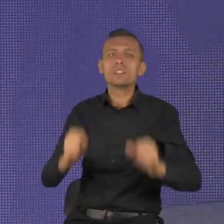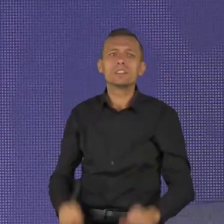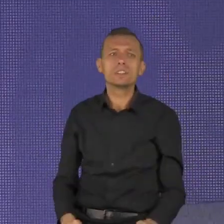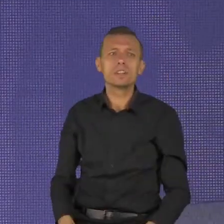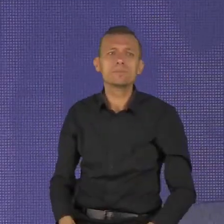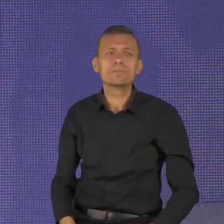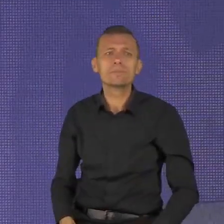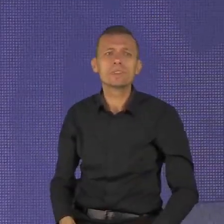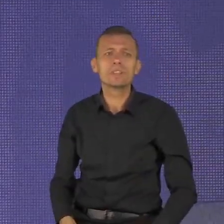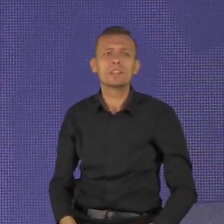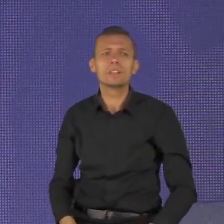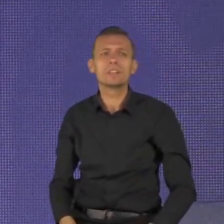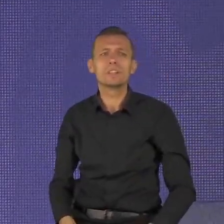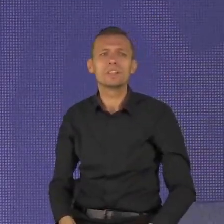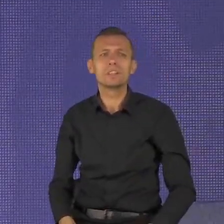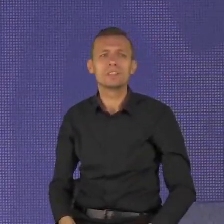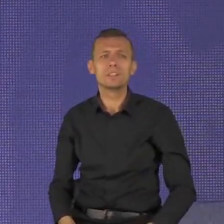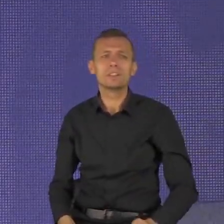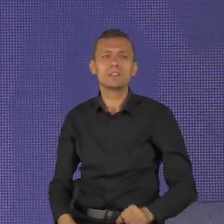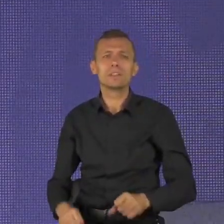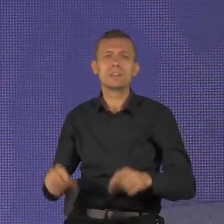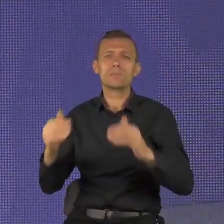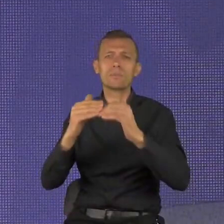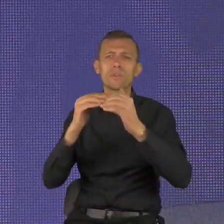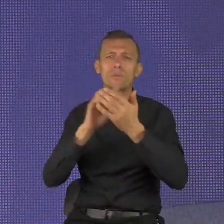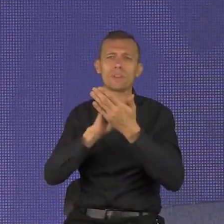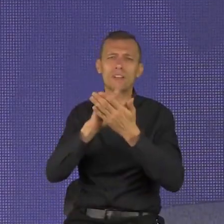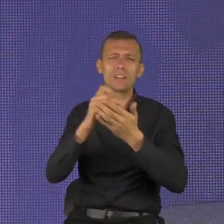im więcej kredytów, tym krócej będziesz żył.